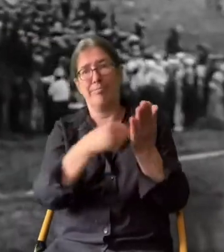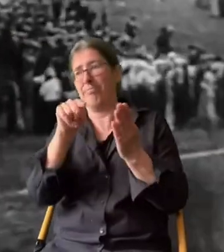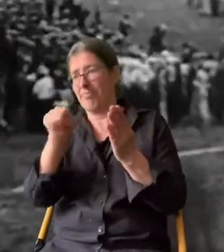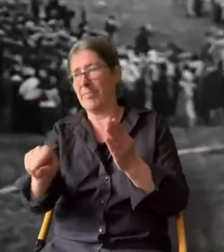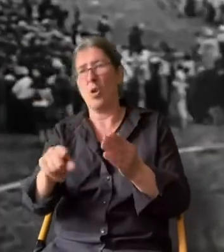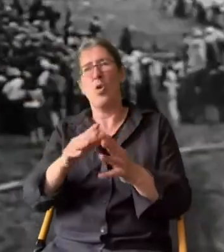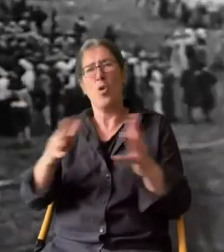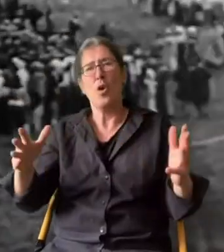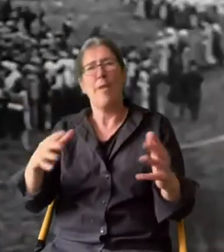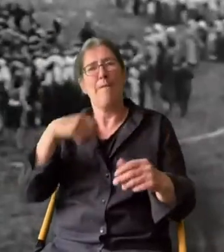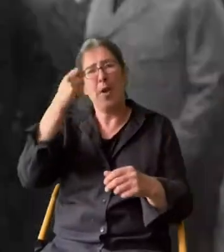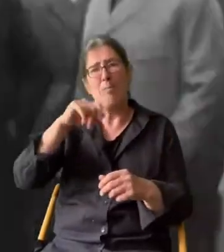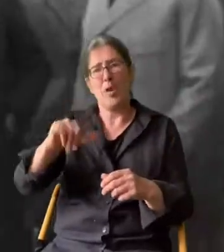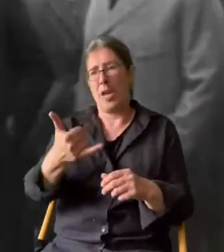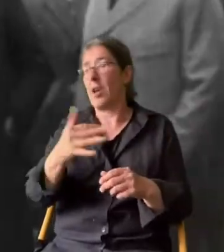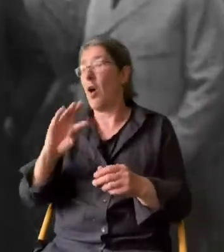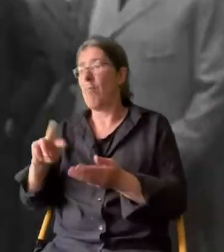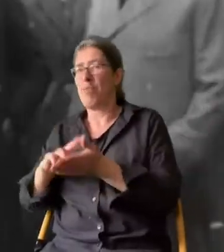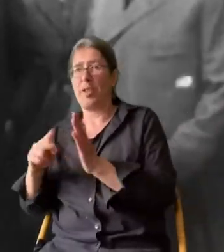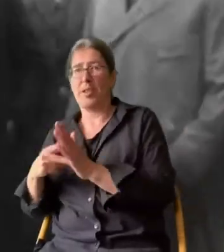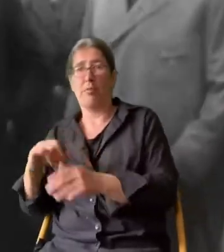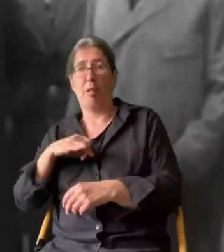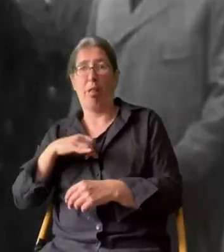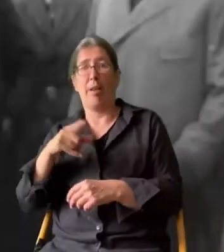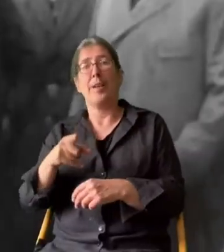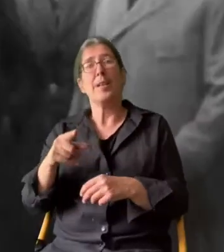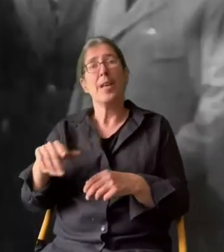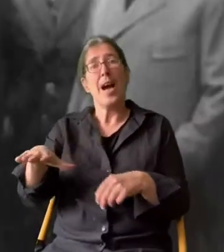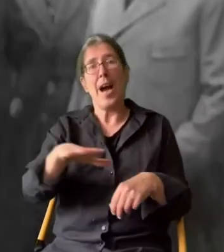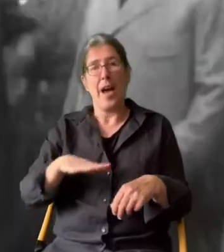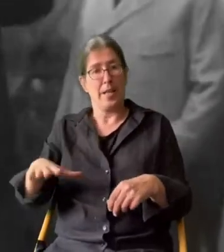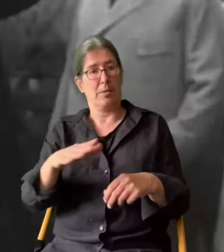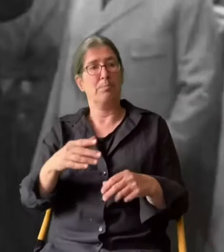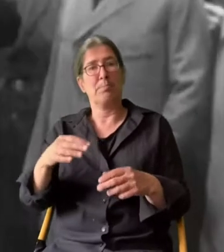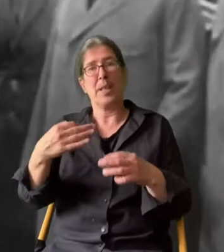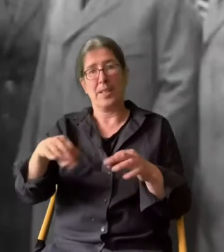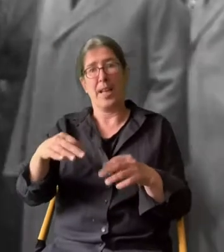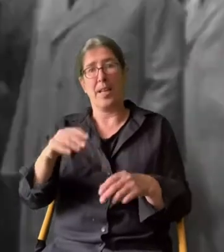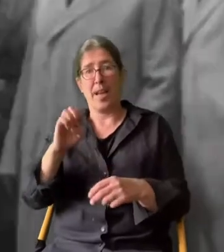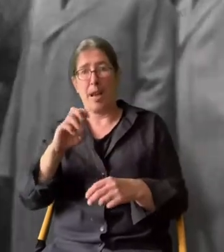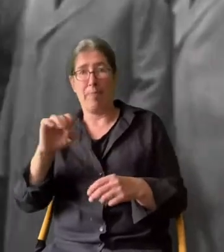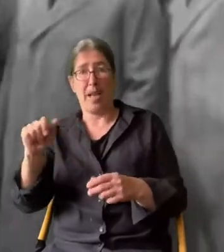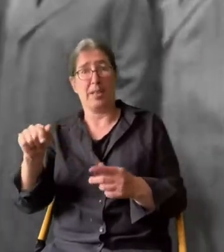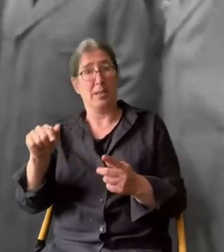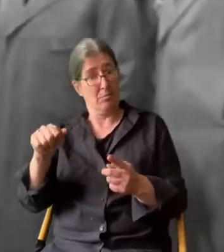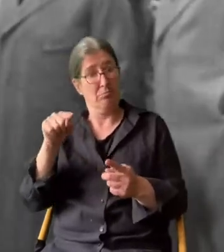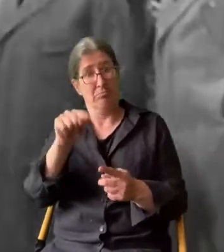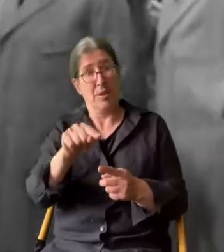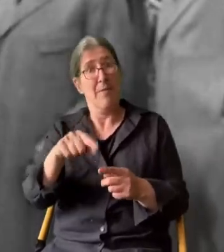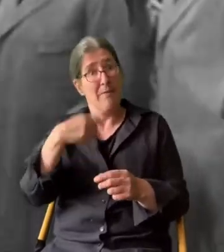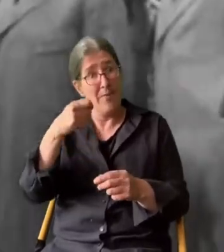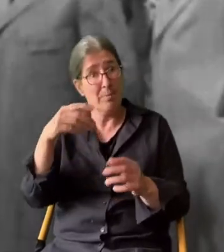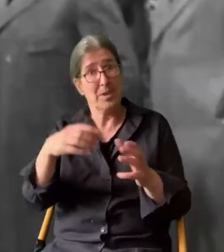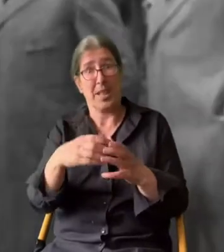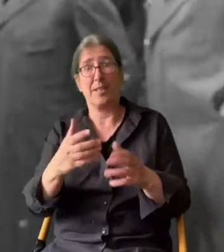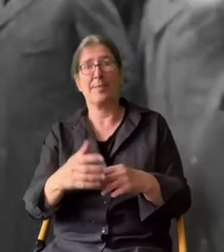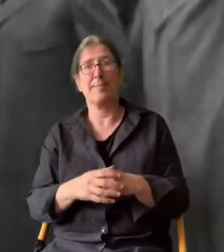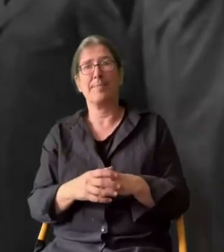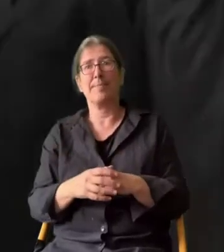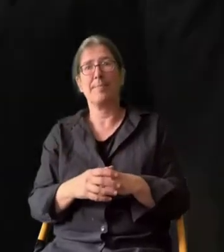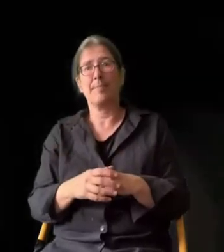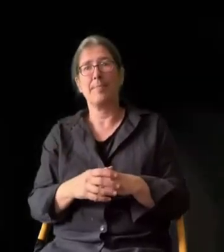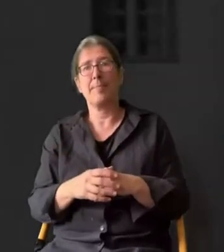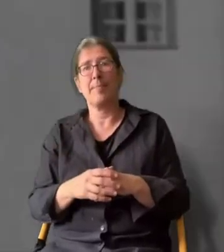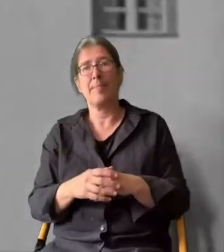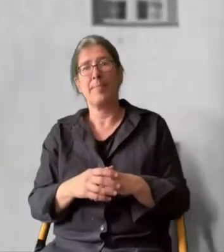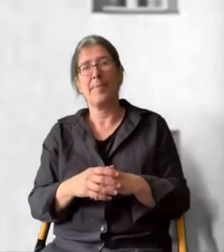Filmprojekte. Auch die Politik interessiert sich. Reichspräsident Ebert am Filmset von Ernst Lubitschs Anna Boleyn.